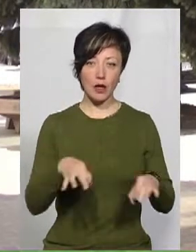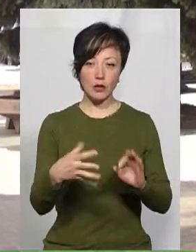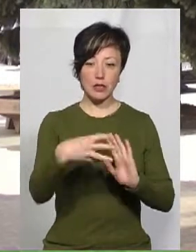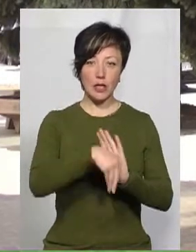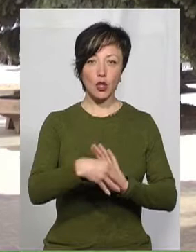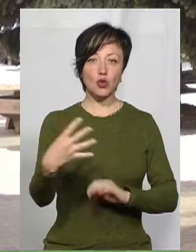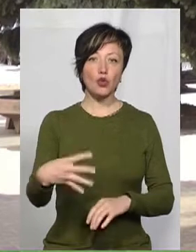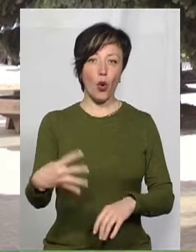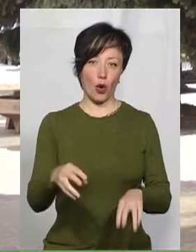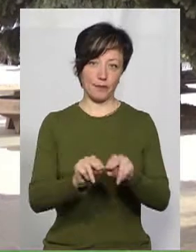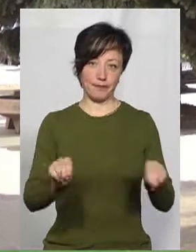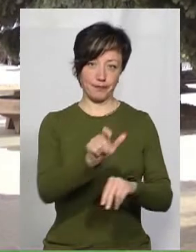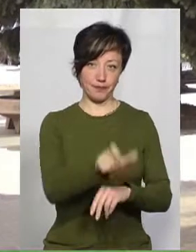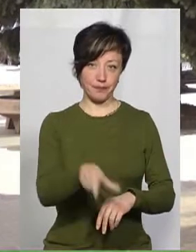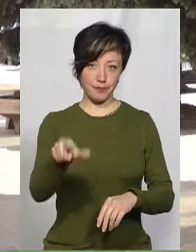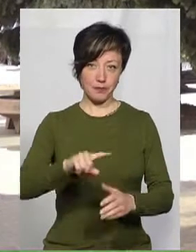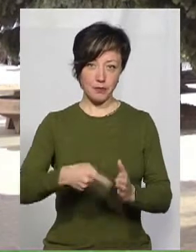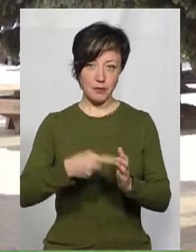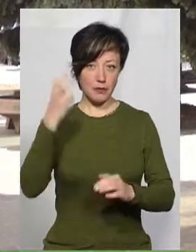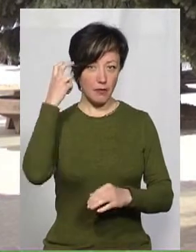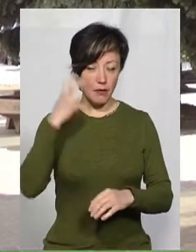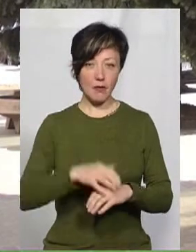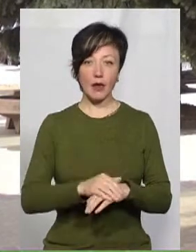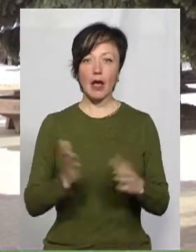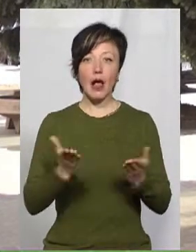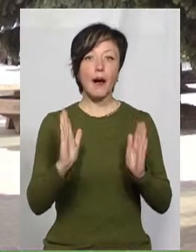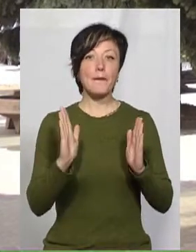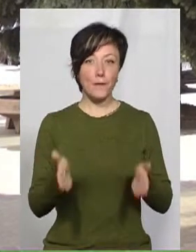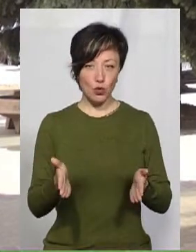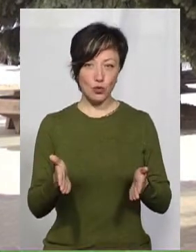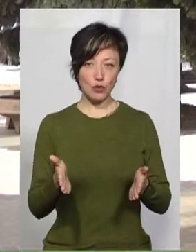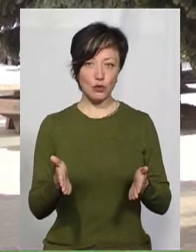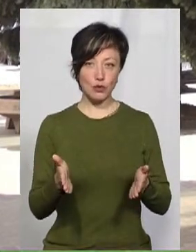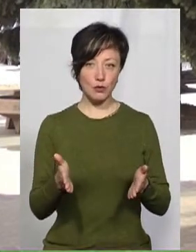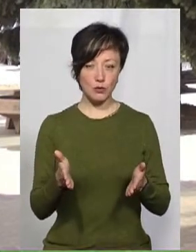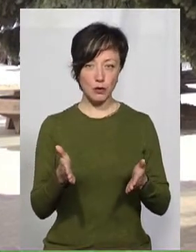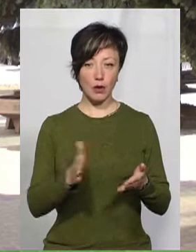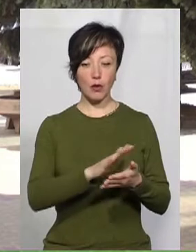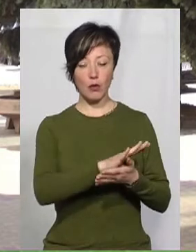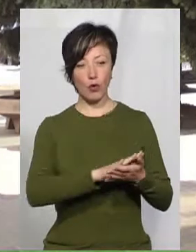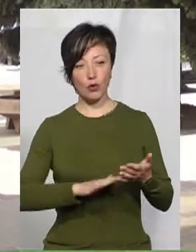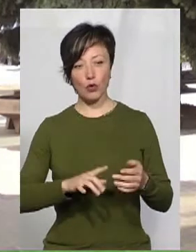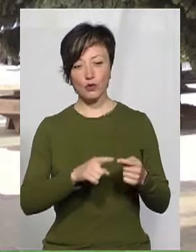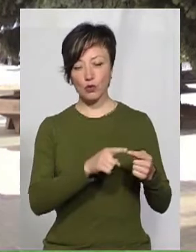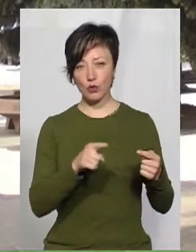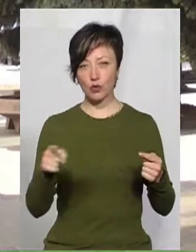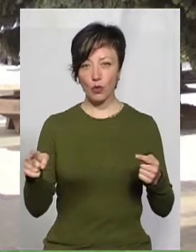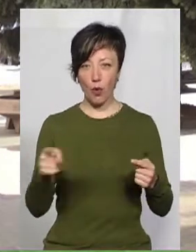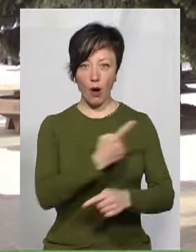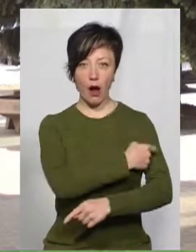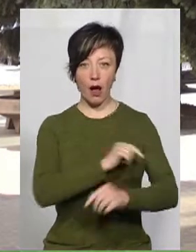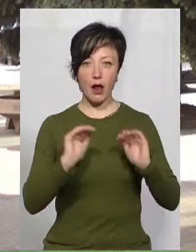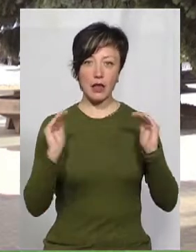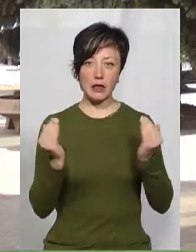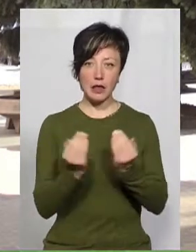40 учителів міста Києва, які будуть продовжусь цього карантину, відповідно до